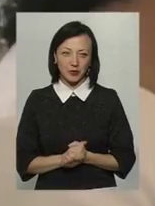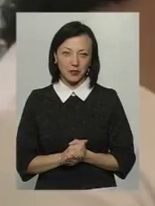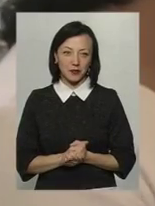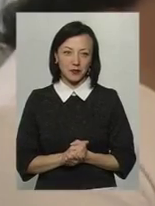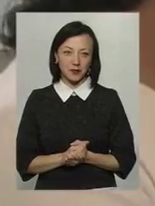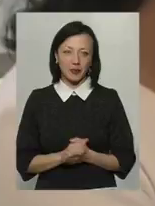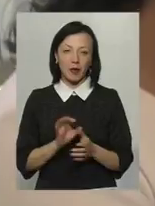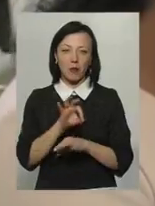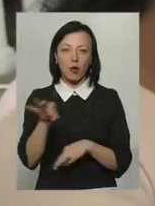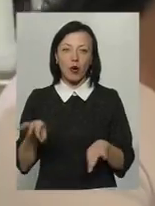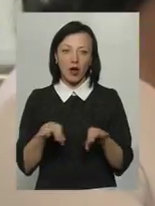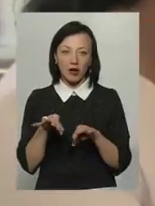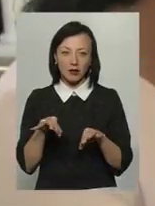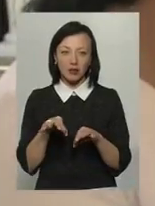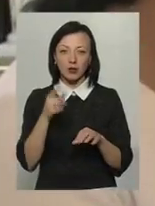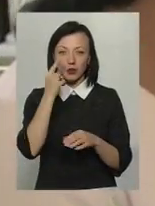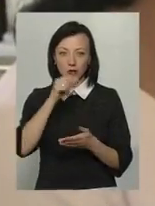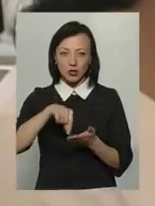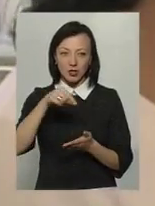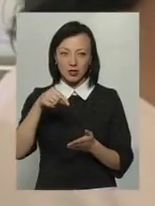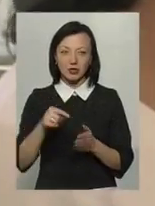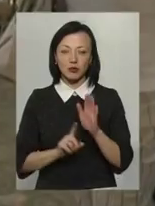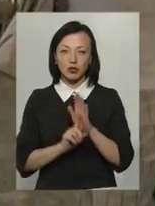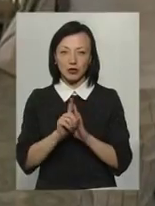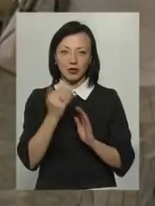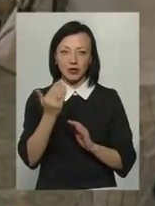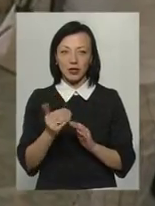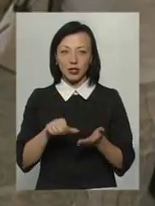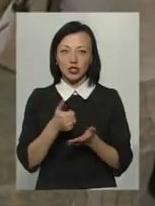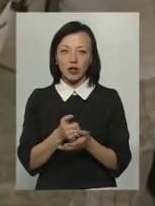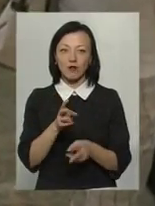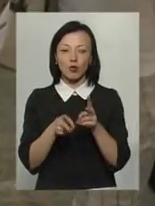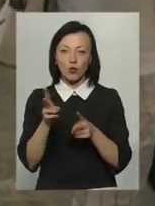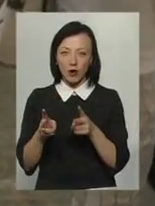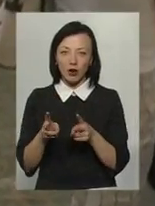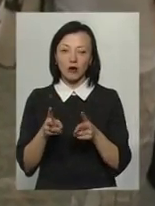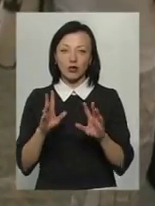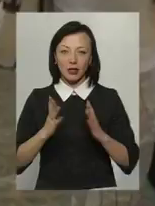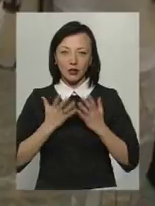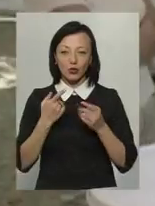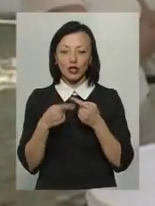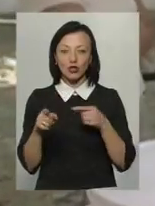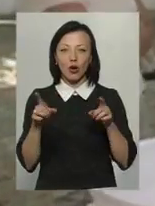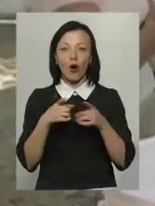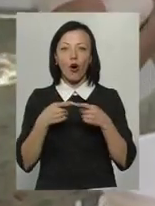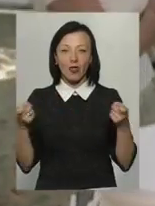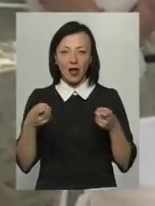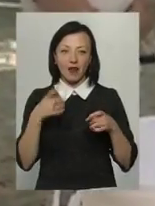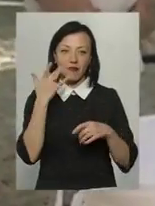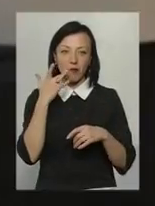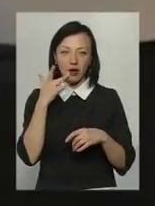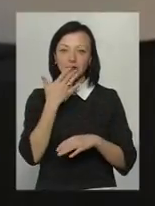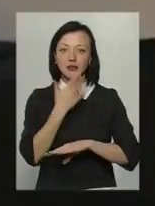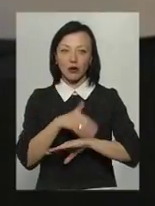Проєкт міського бджільництва, започаткований вашингтонськими шеф-кухарями, уже надихнув інші готелі в Америці та навіть за